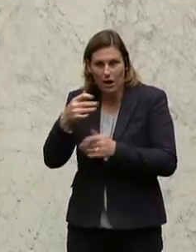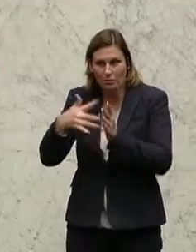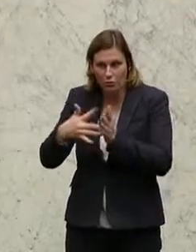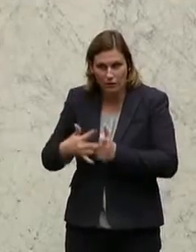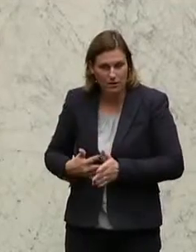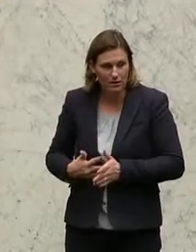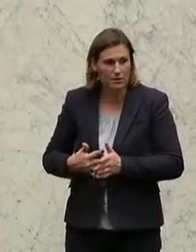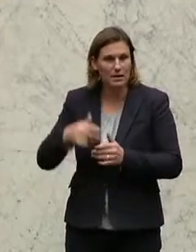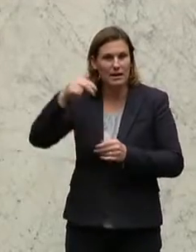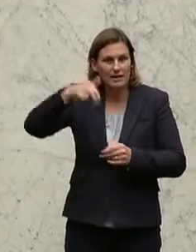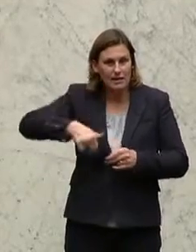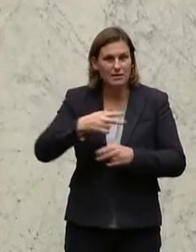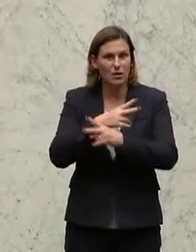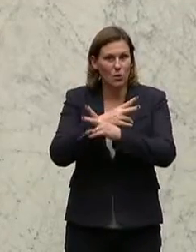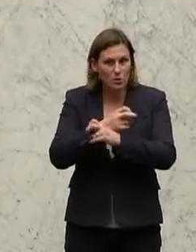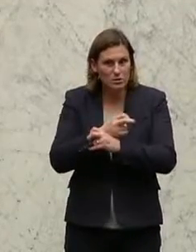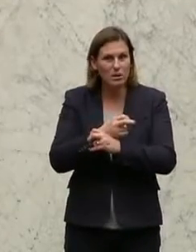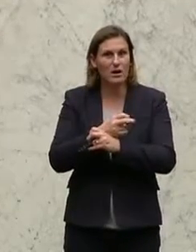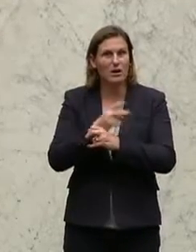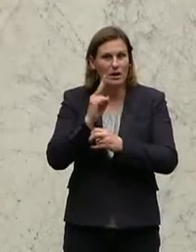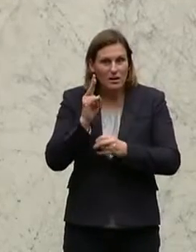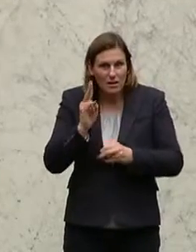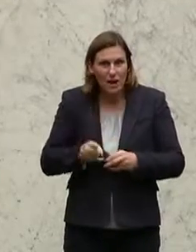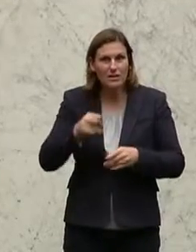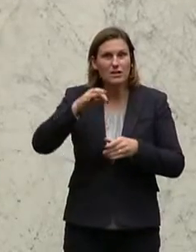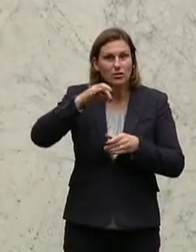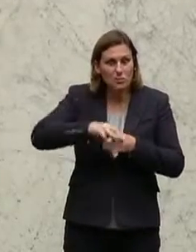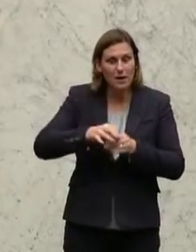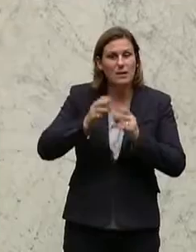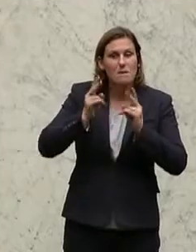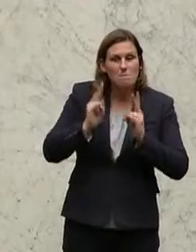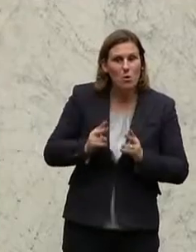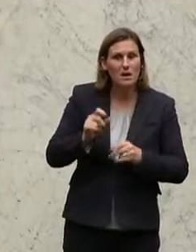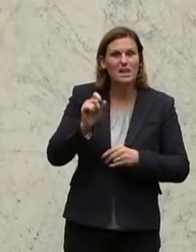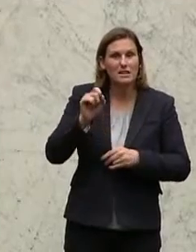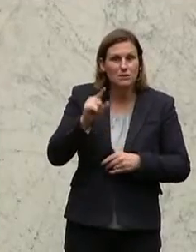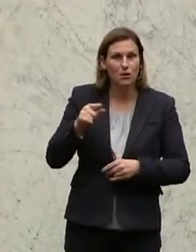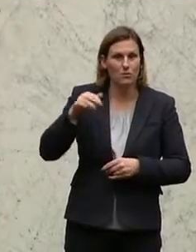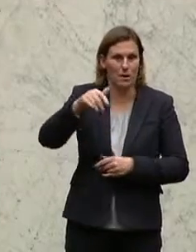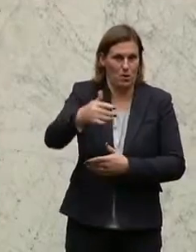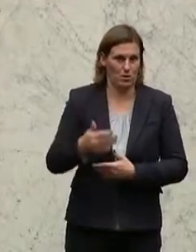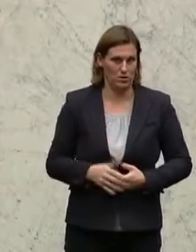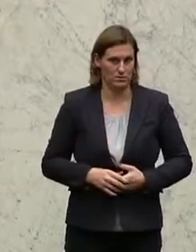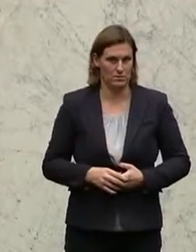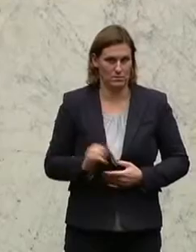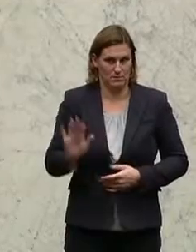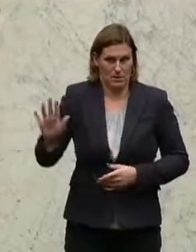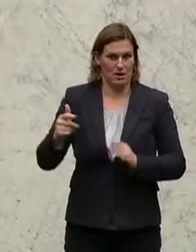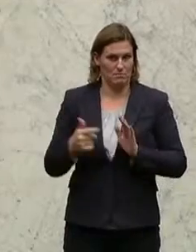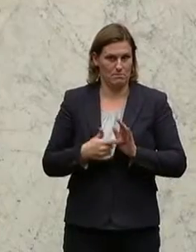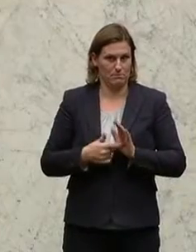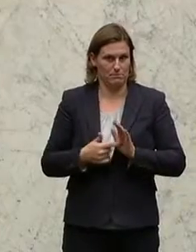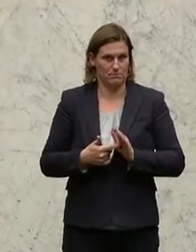könnte, Niederösterreich hätte sich 12 Millionen ersparen können. 12 Millionen, da sind wir jetzt vor Ihrem Argument, Herr Kollege Hanger,